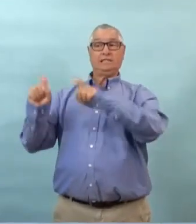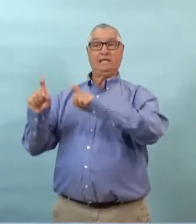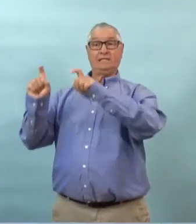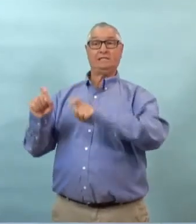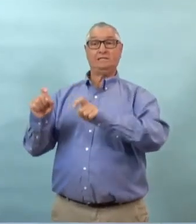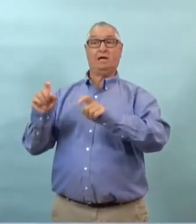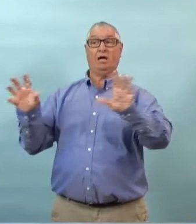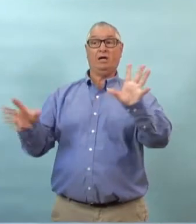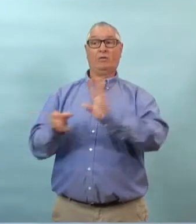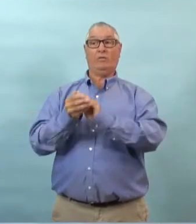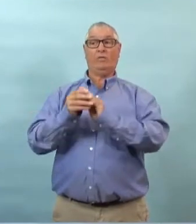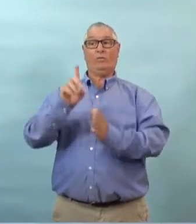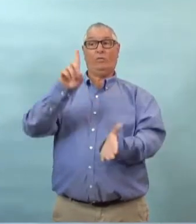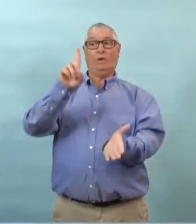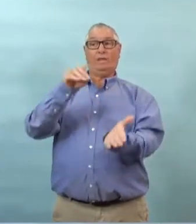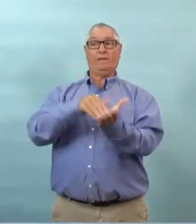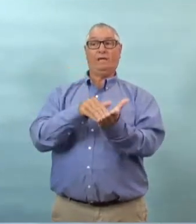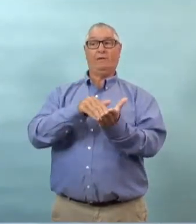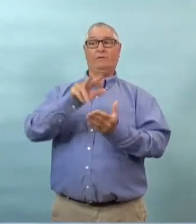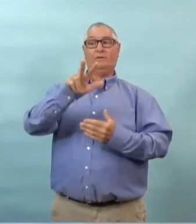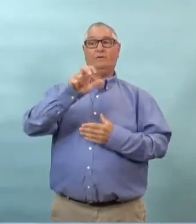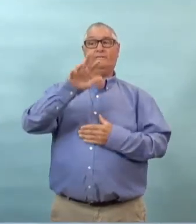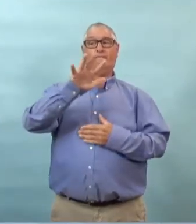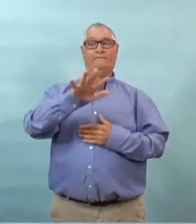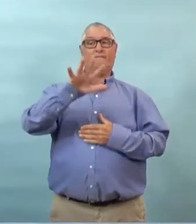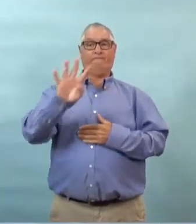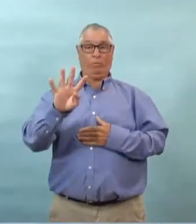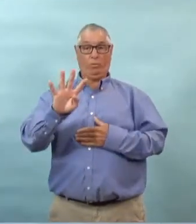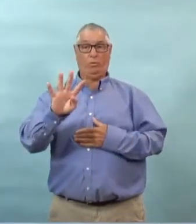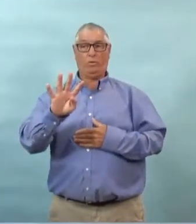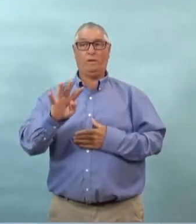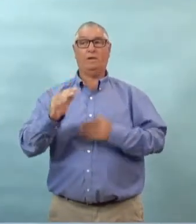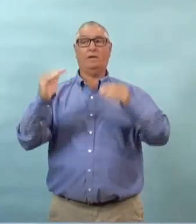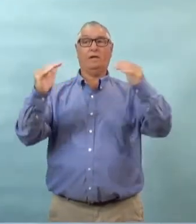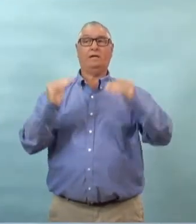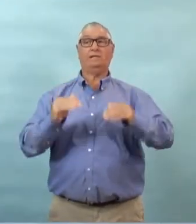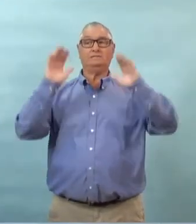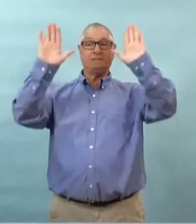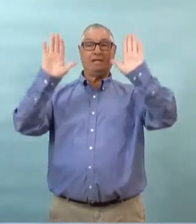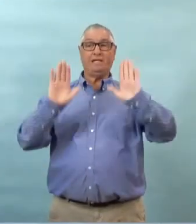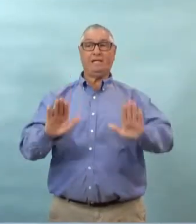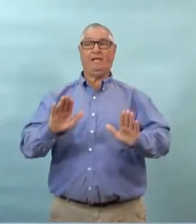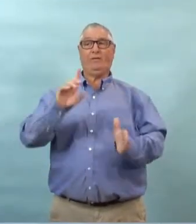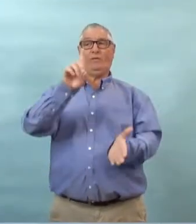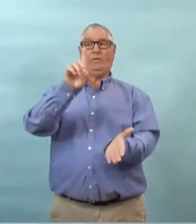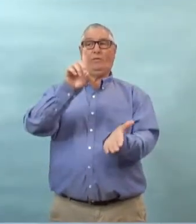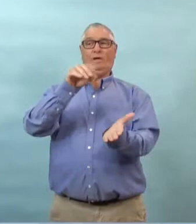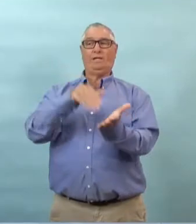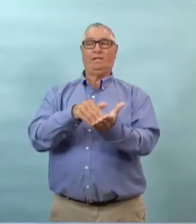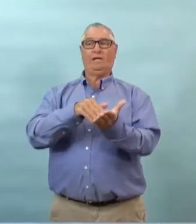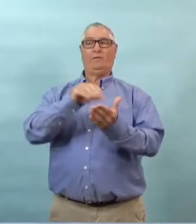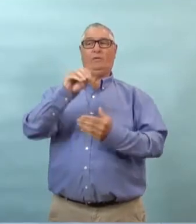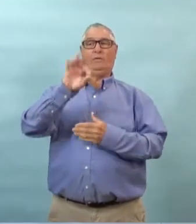dire que ce samedi il y a eu 13 mille 340 tests